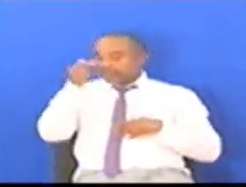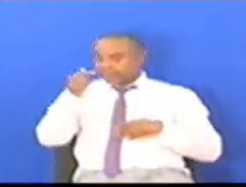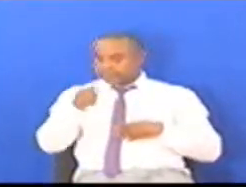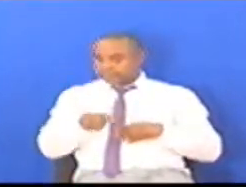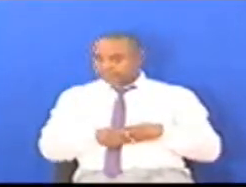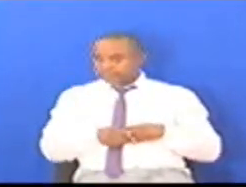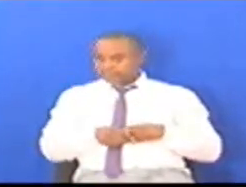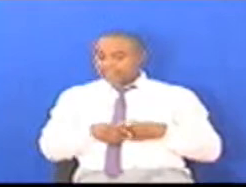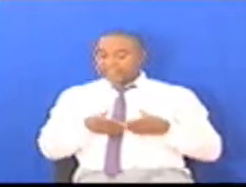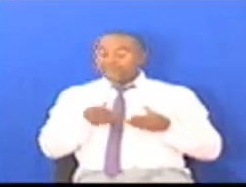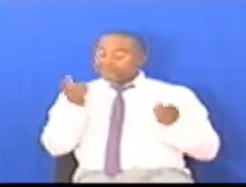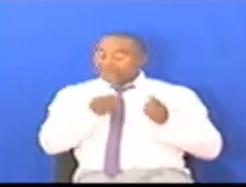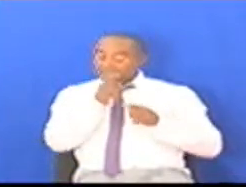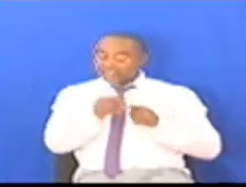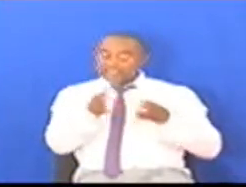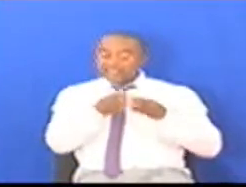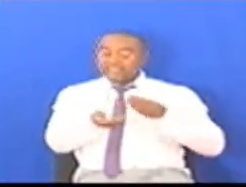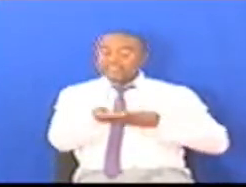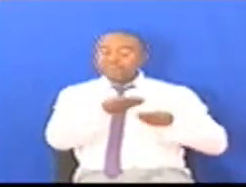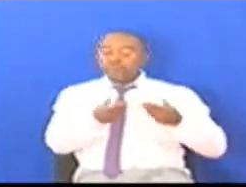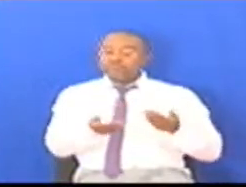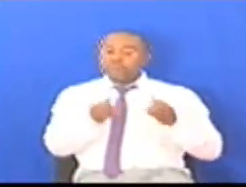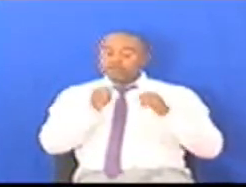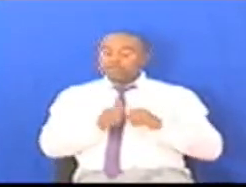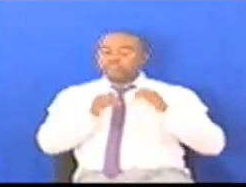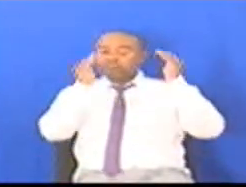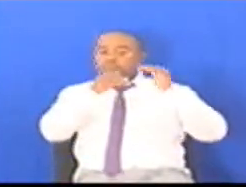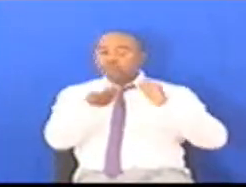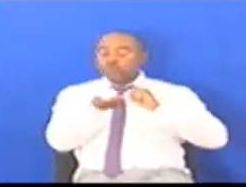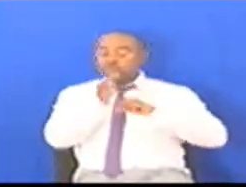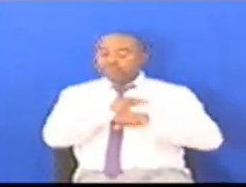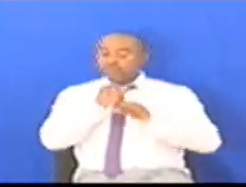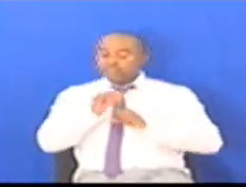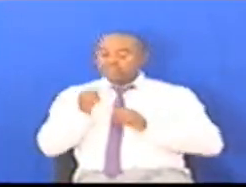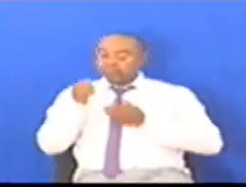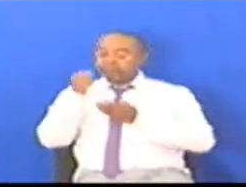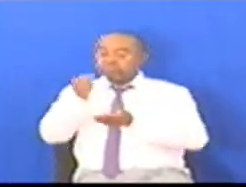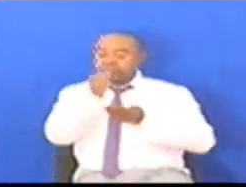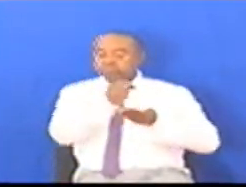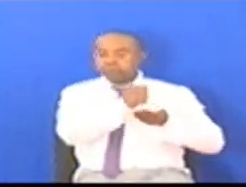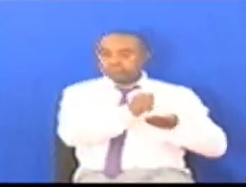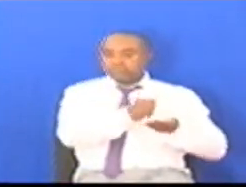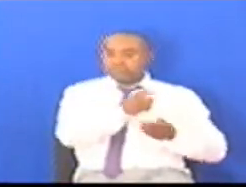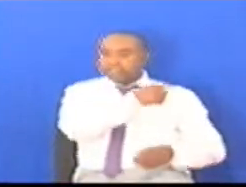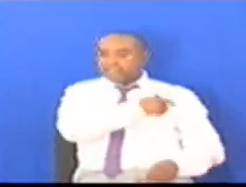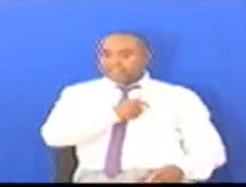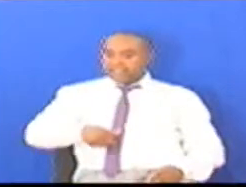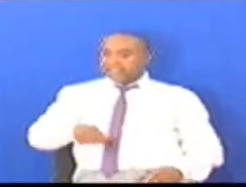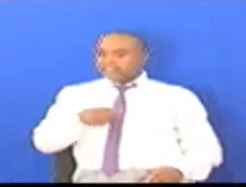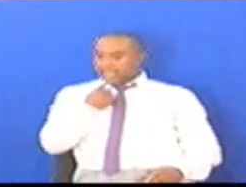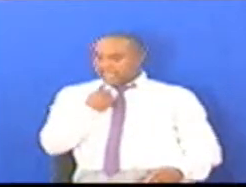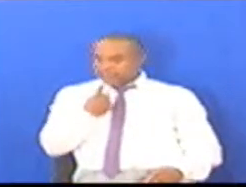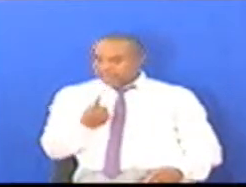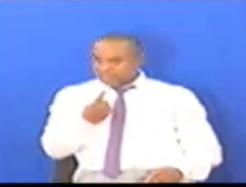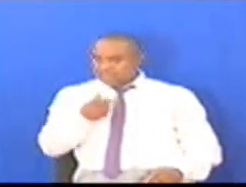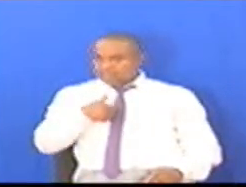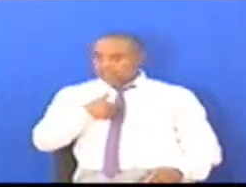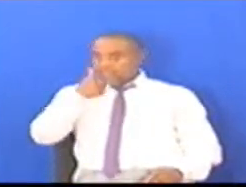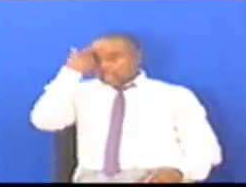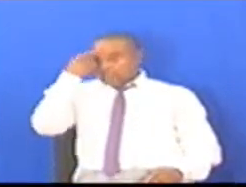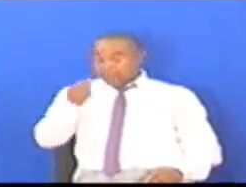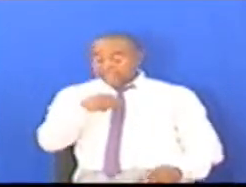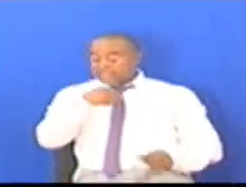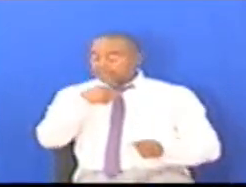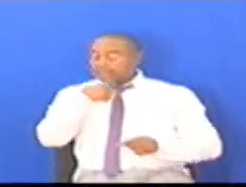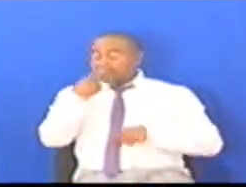Masa na mnagani tunawekeza kwenye miundombinu hii Tukiwa wamoja Na kwa kuwa raisi ya nasema Na mina amini hivyo Maendeleo